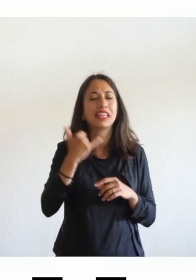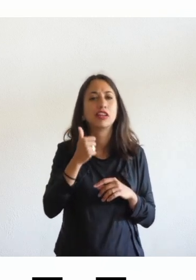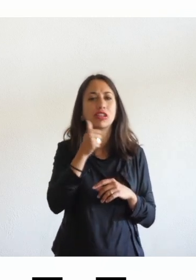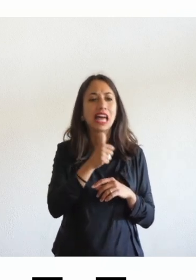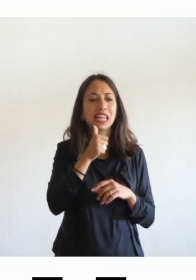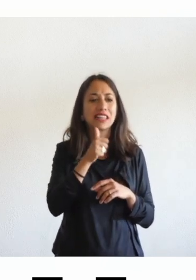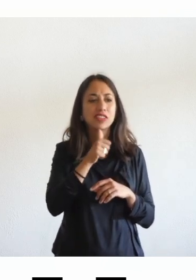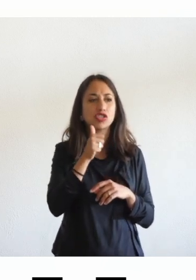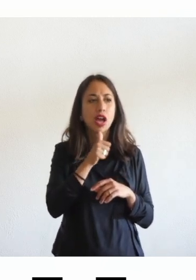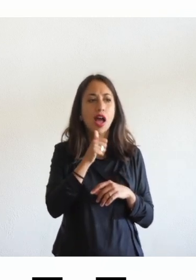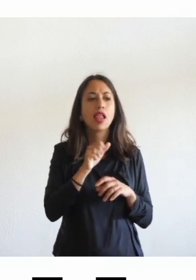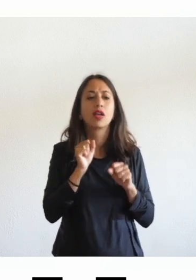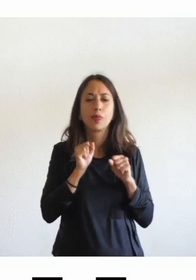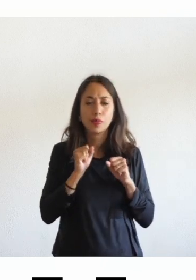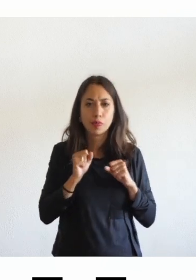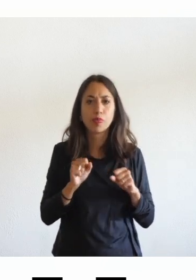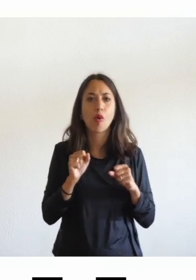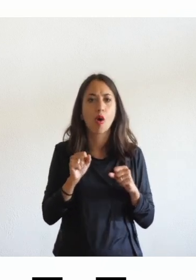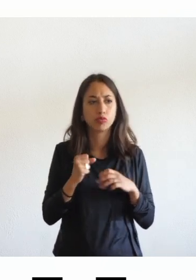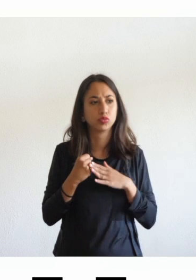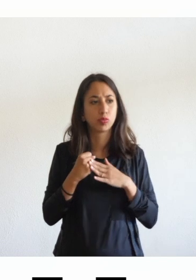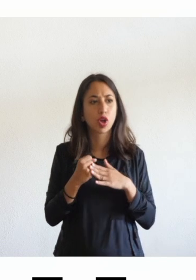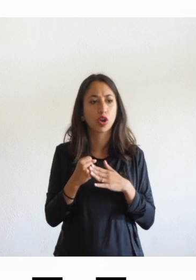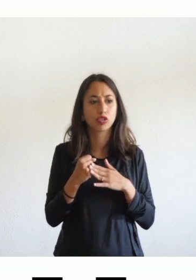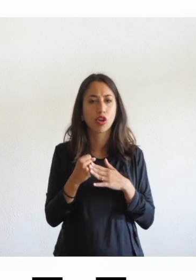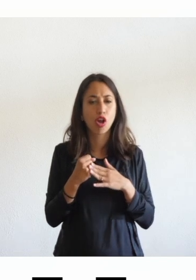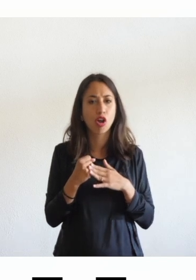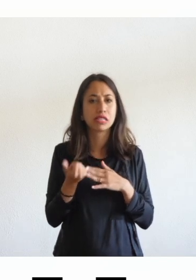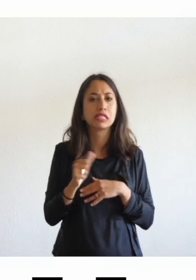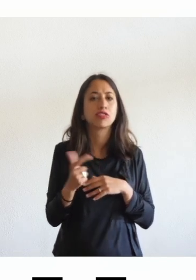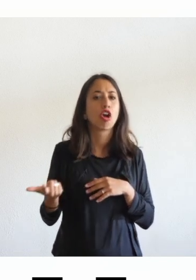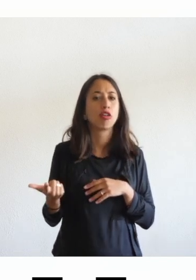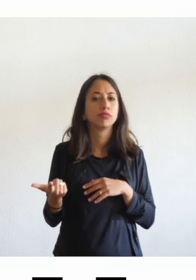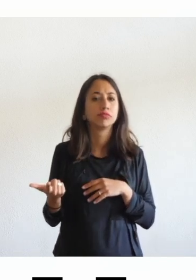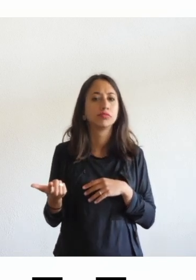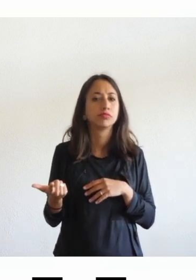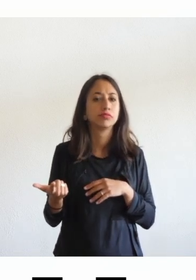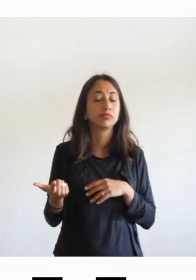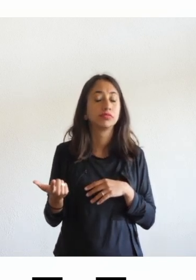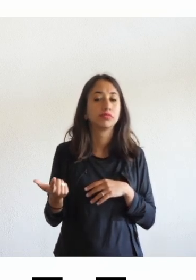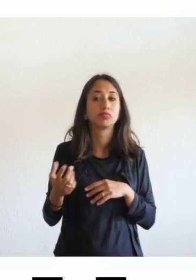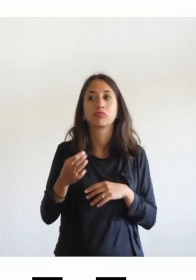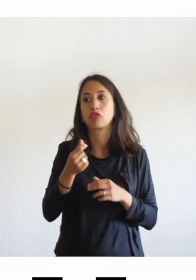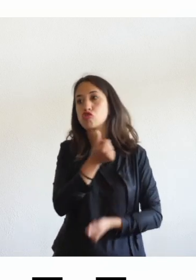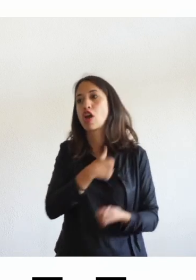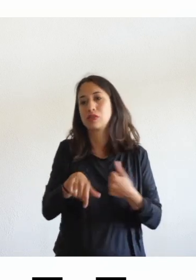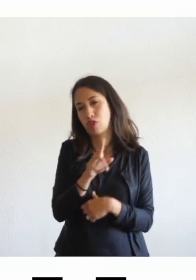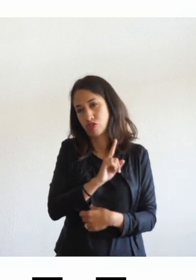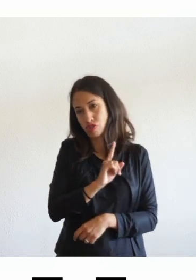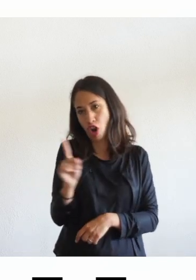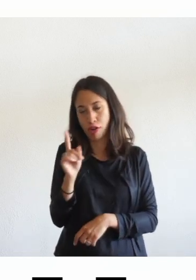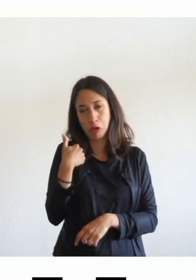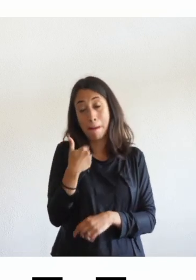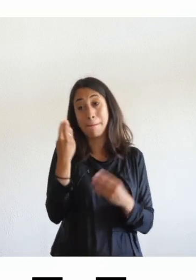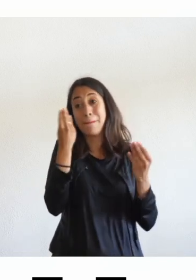può dare un supporto ovviamente non dico sostituire perché questo secondo me è una cosa